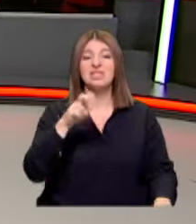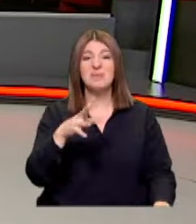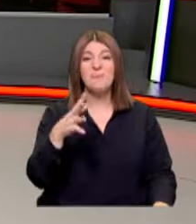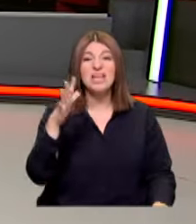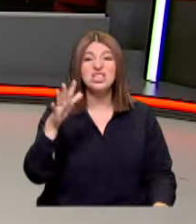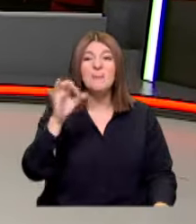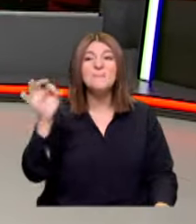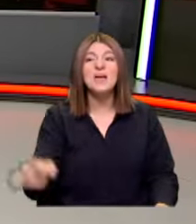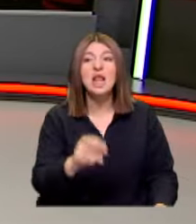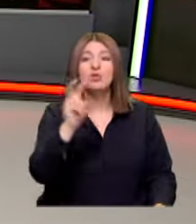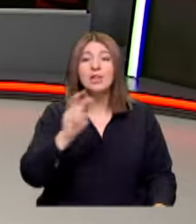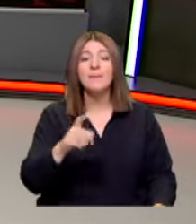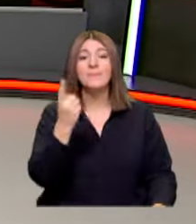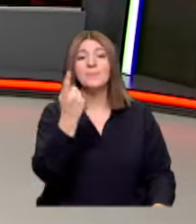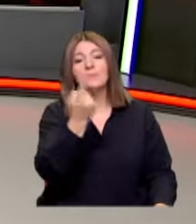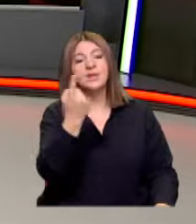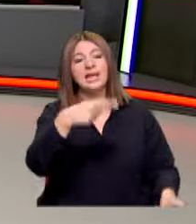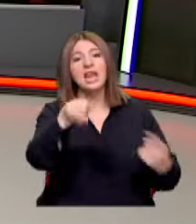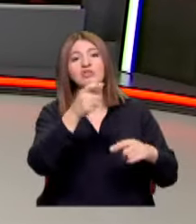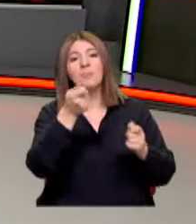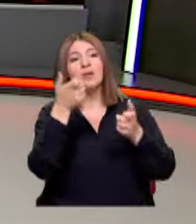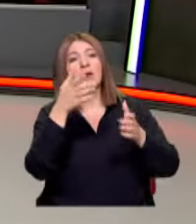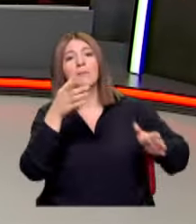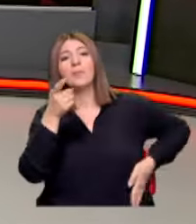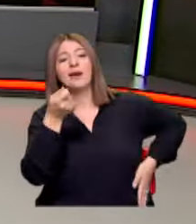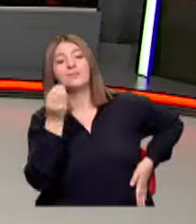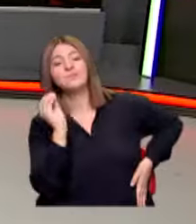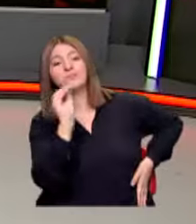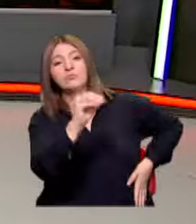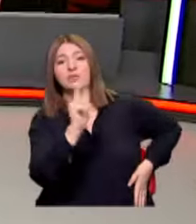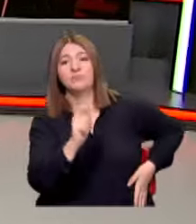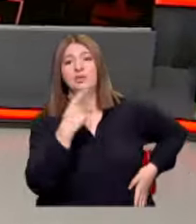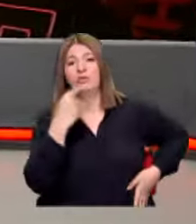milyar doları birinin cebine aktardılar Diyor Ekrem İmamoğlu